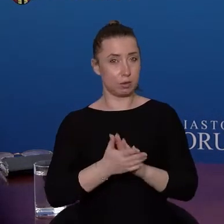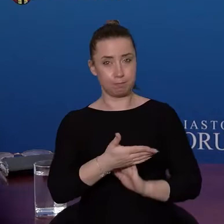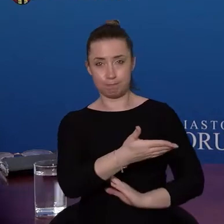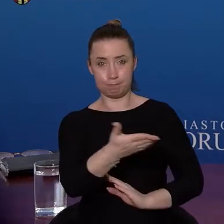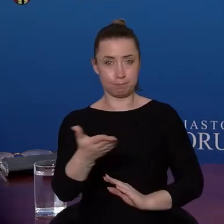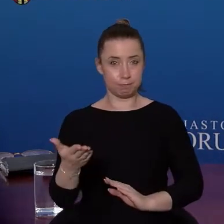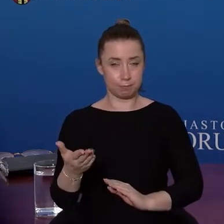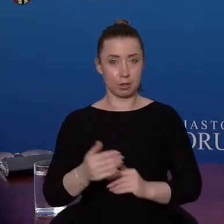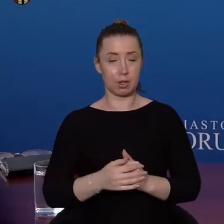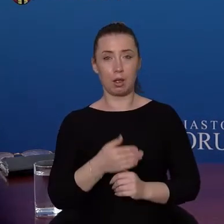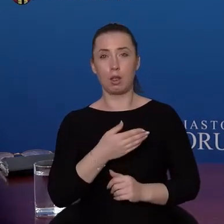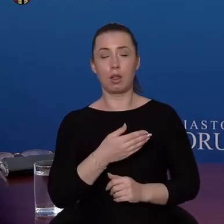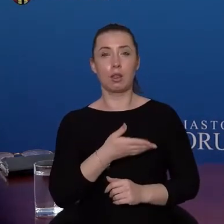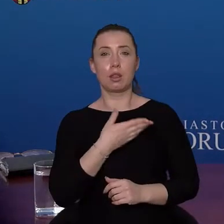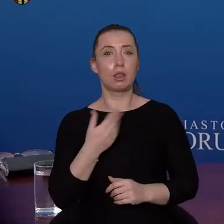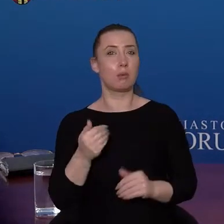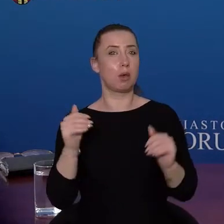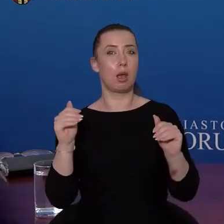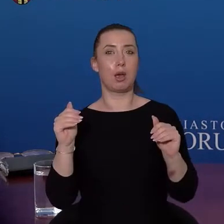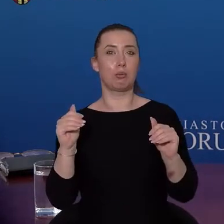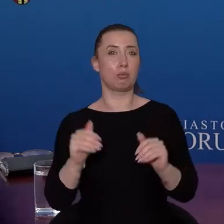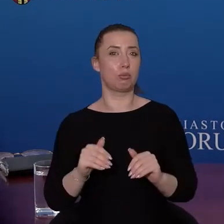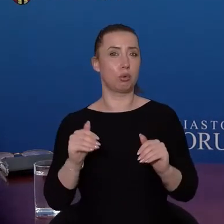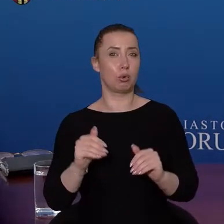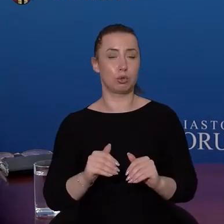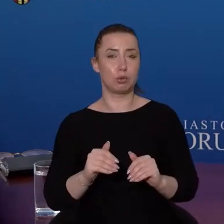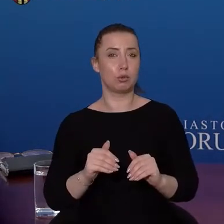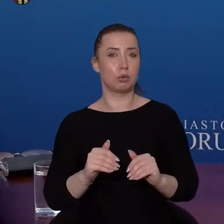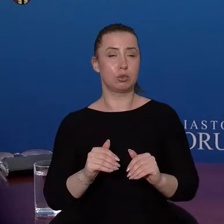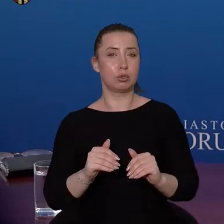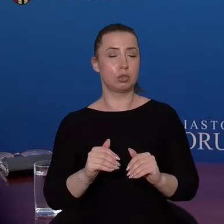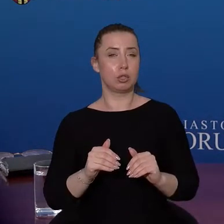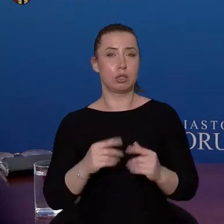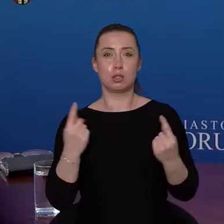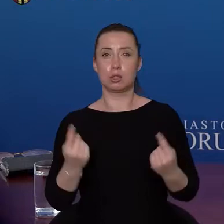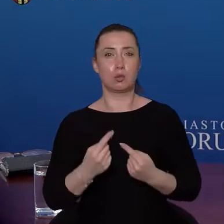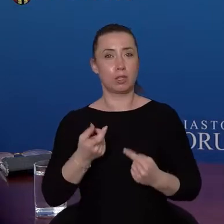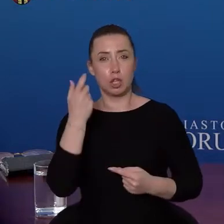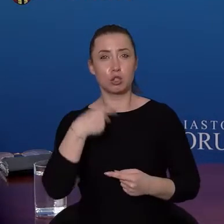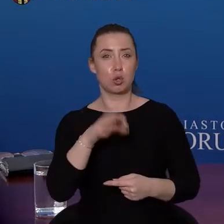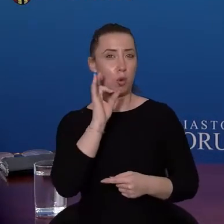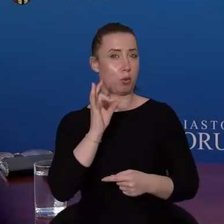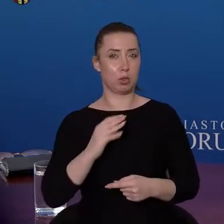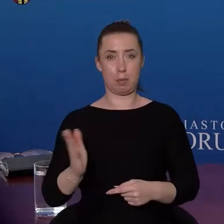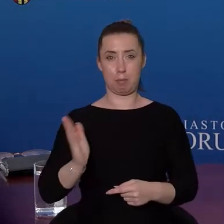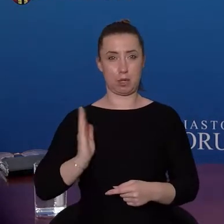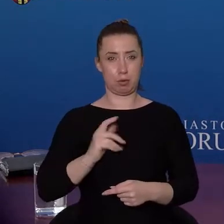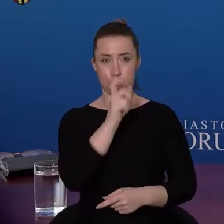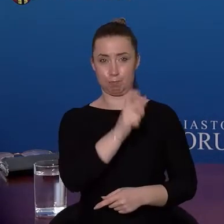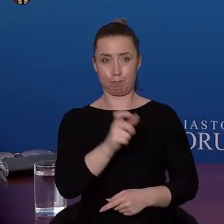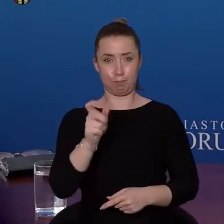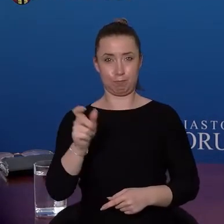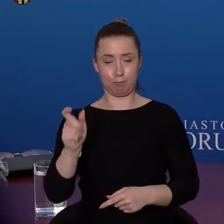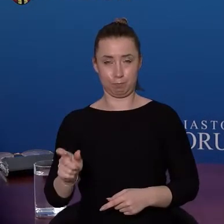możliwości, żeby w 100% być bezpiecznym, jeżeli chodzi o epidemię, o zakażenia